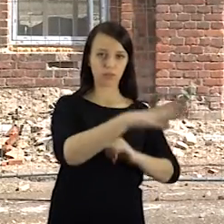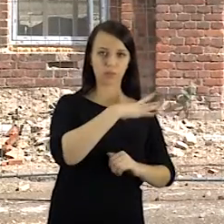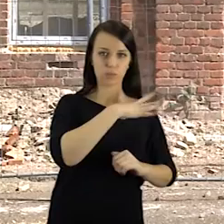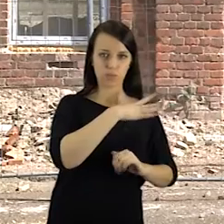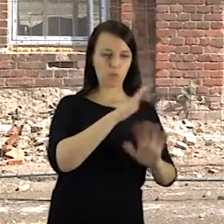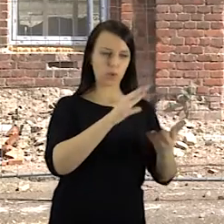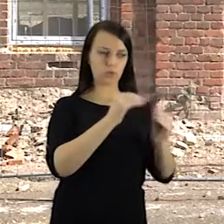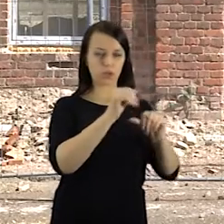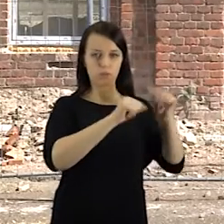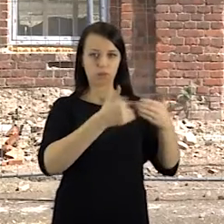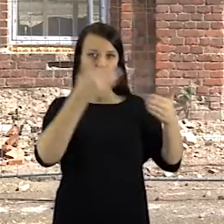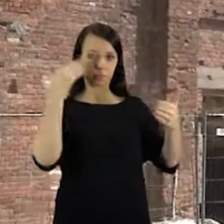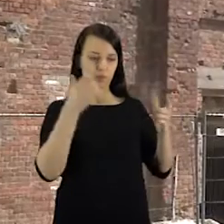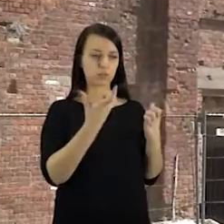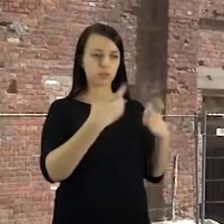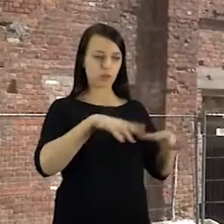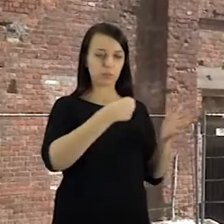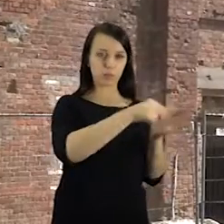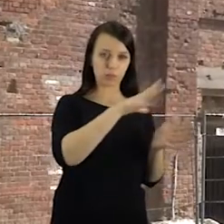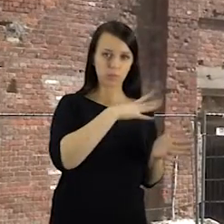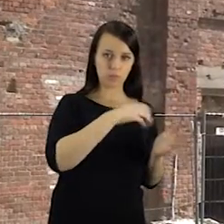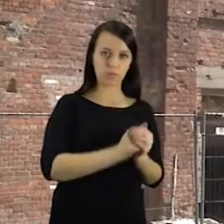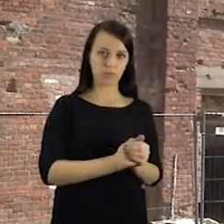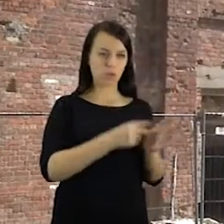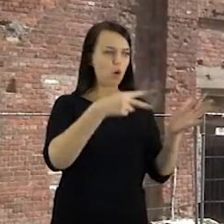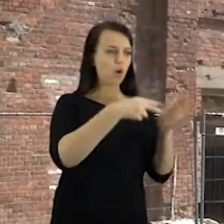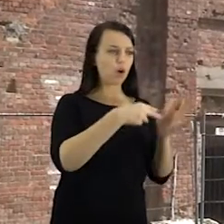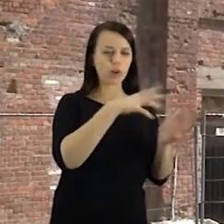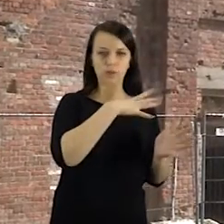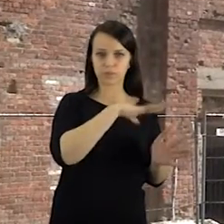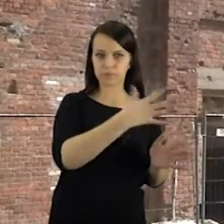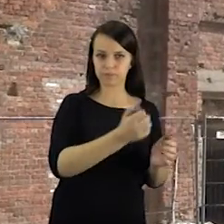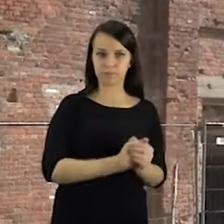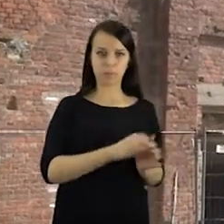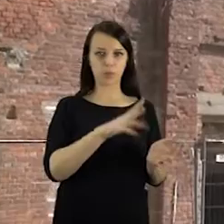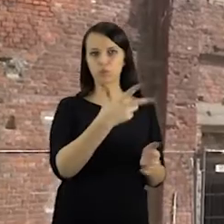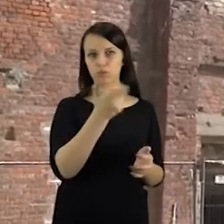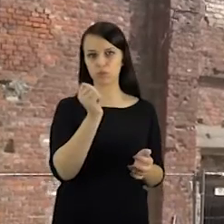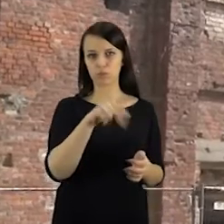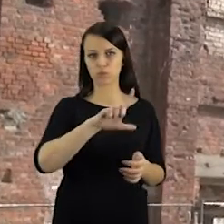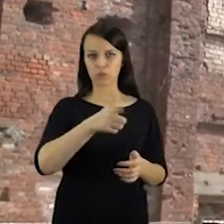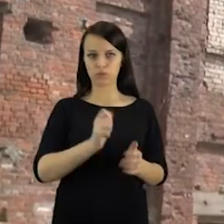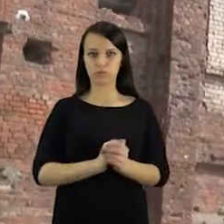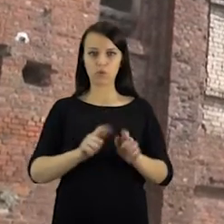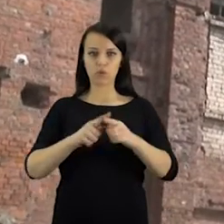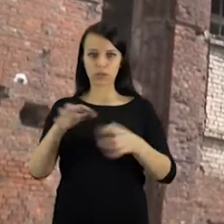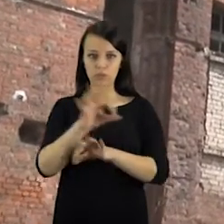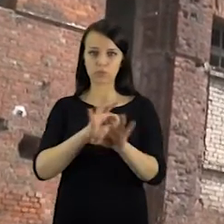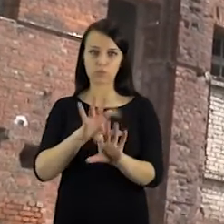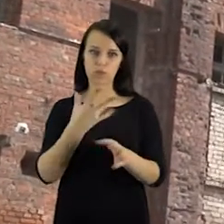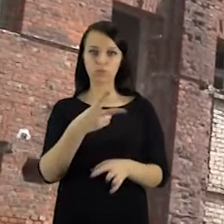dešimtmetį pirktas vienas iš labiausiai apliaistų elnio fabriko pastatų, anuomet savivaldybei kainavo daugiau kaip 300 tūkstančių litų.